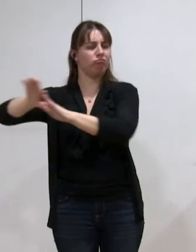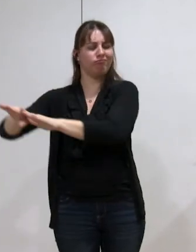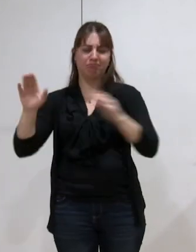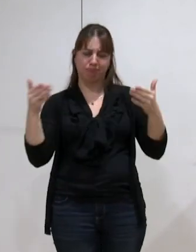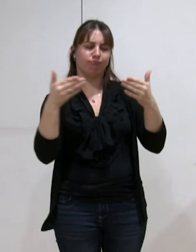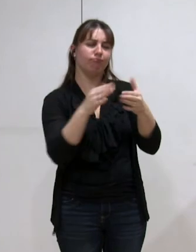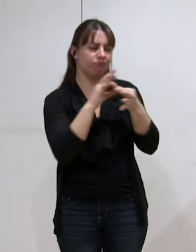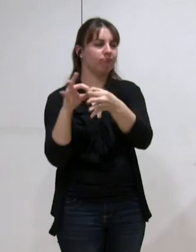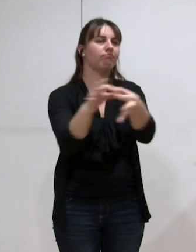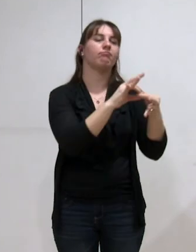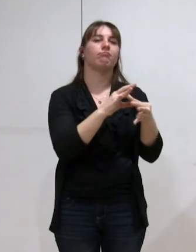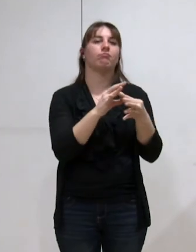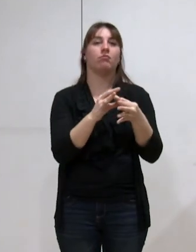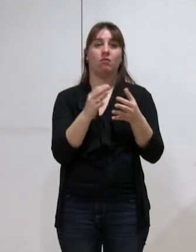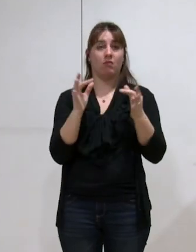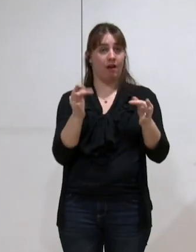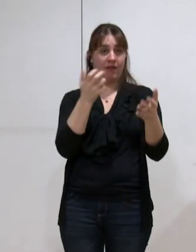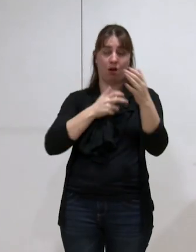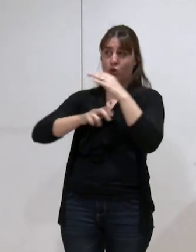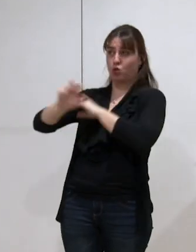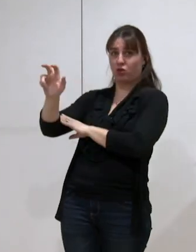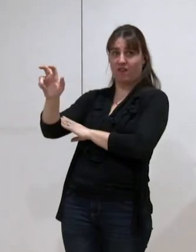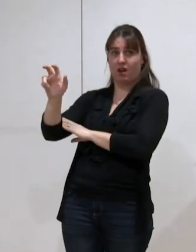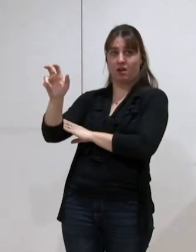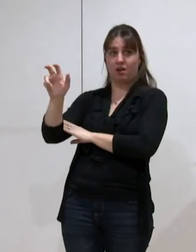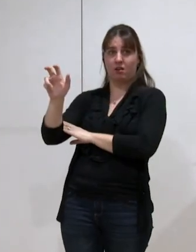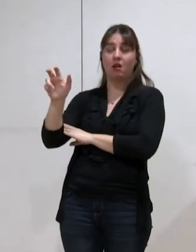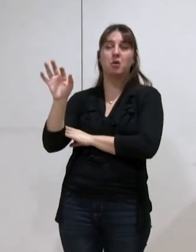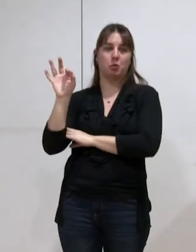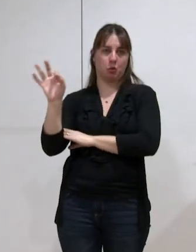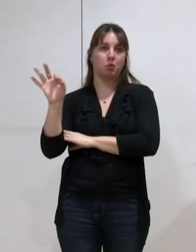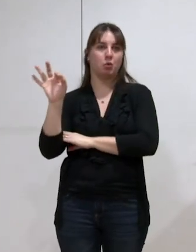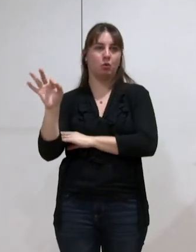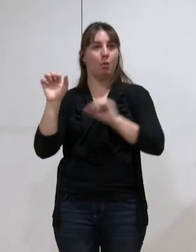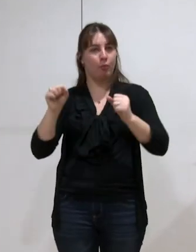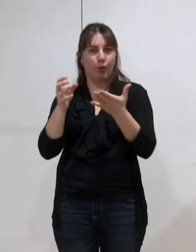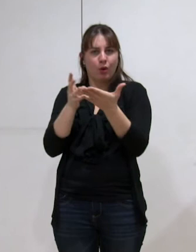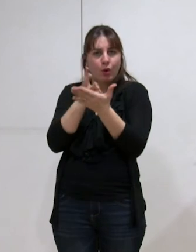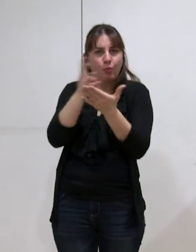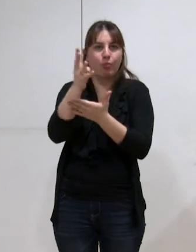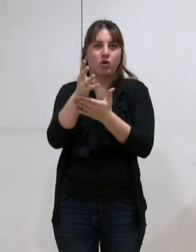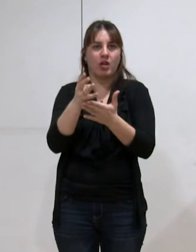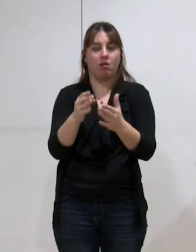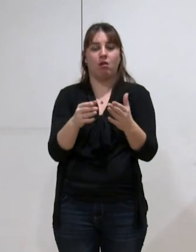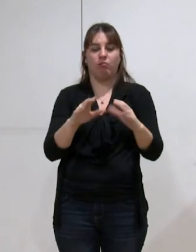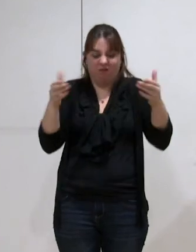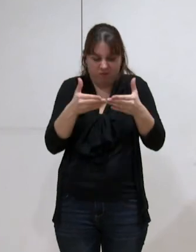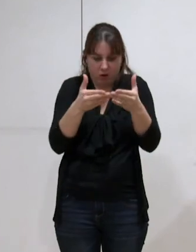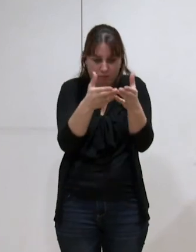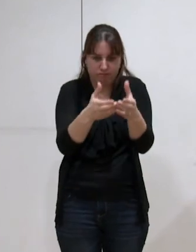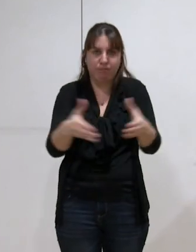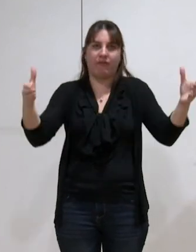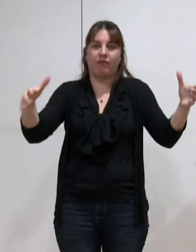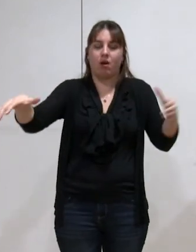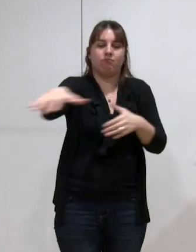ce qui est transféré ici sera à même de porter les projets à l'échelle du territoire y compris à